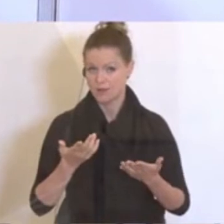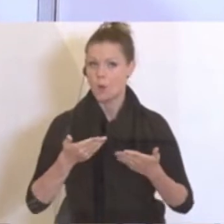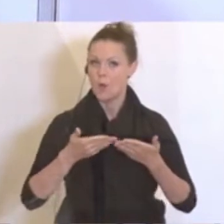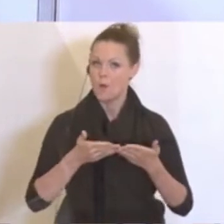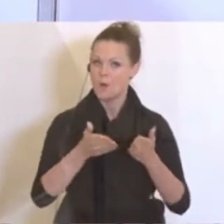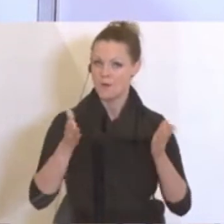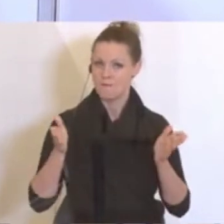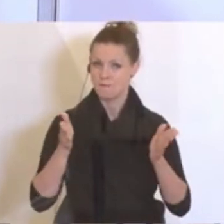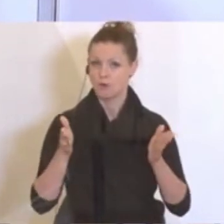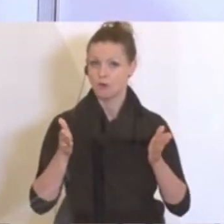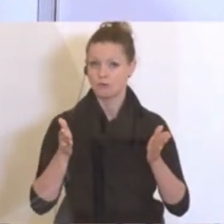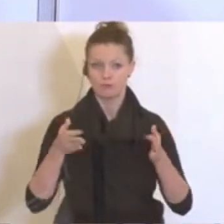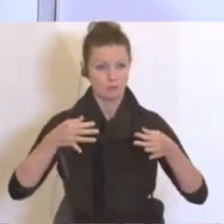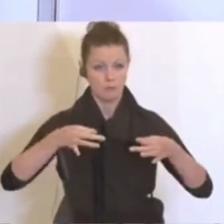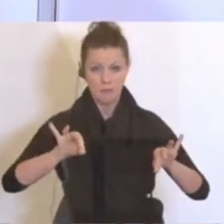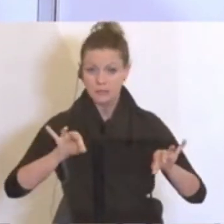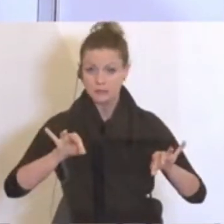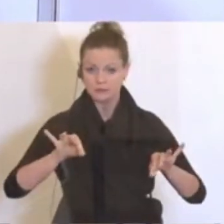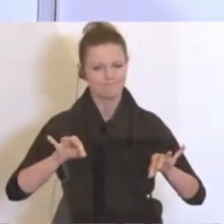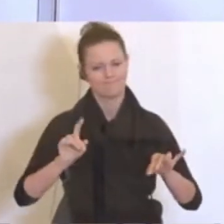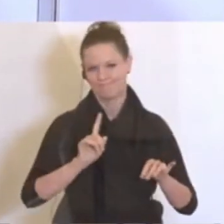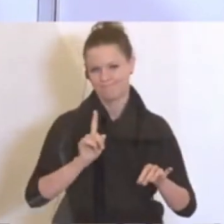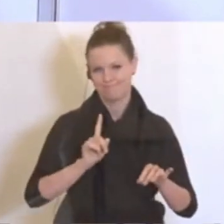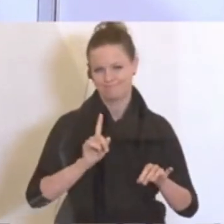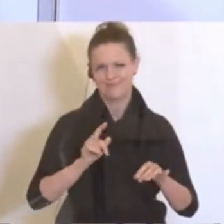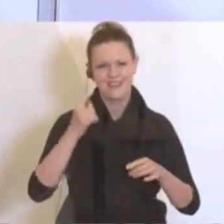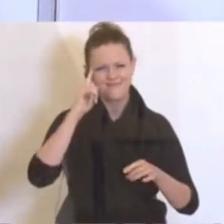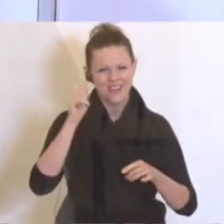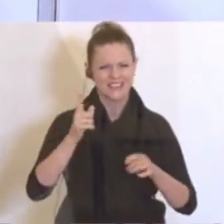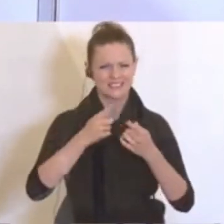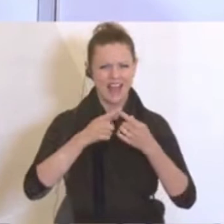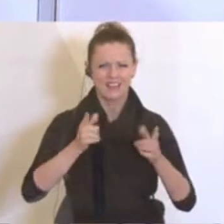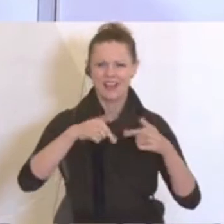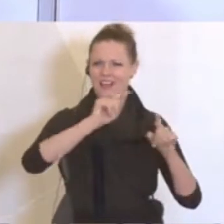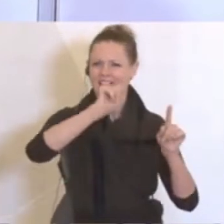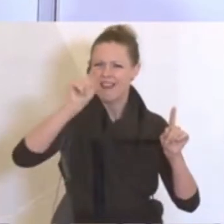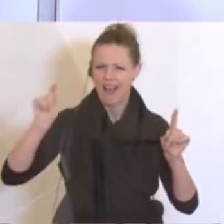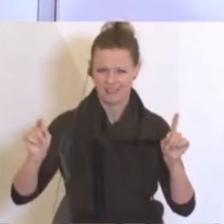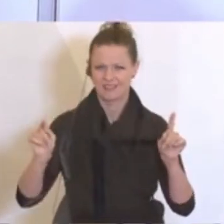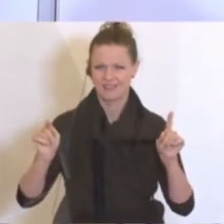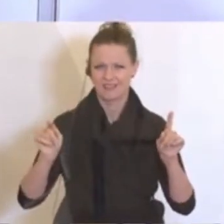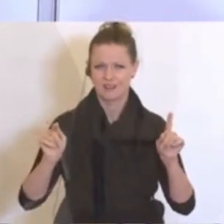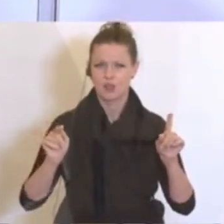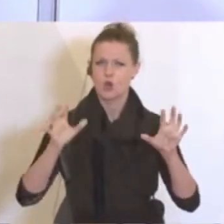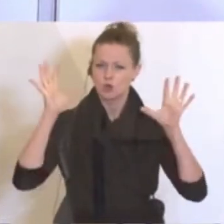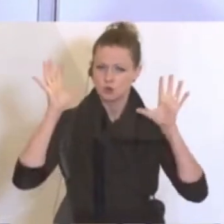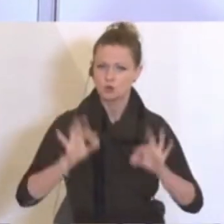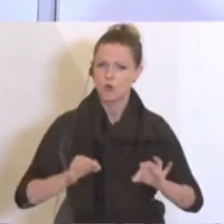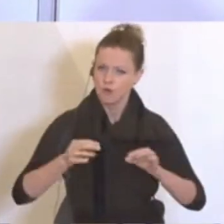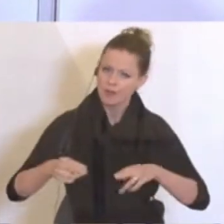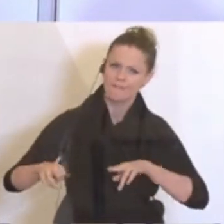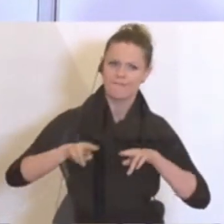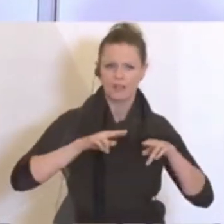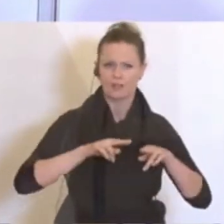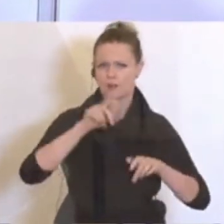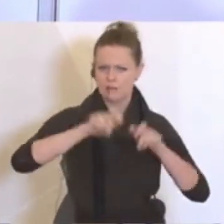Öffnung alleine noch nicht erledigt ist. Wir wissen aus anderen Ländern, dass der Konsum nicht sofort wieder auf 100 Prozent